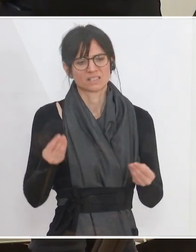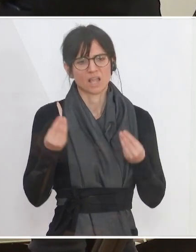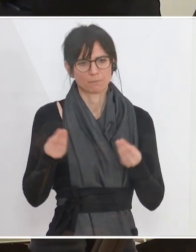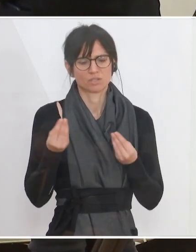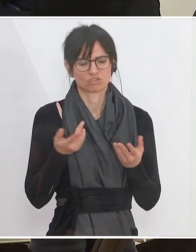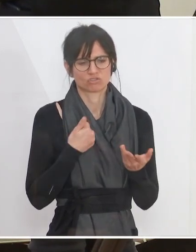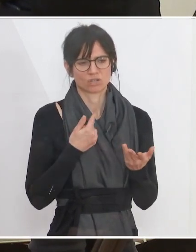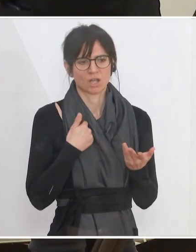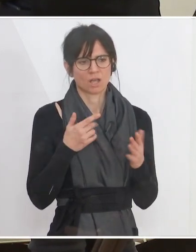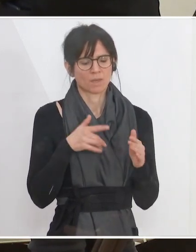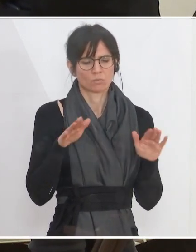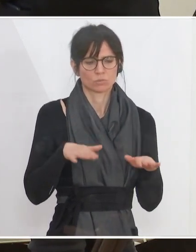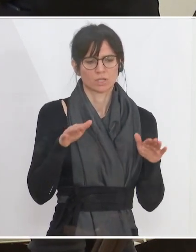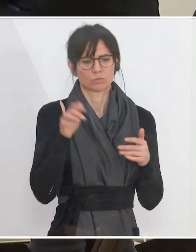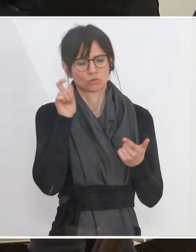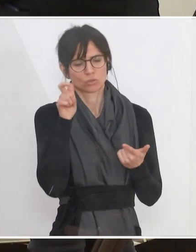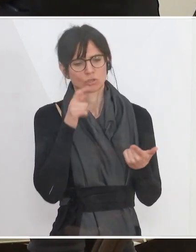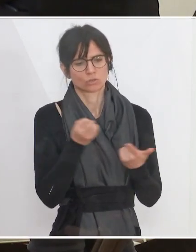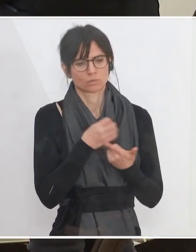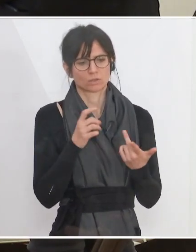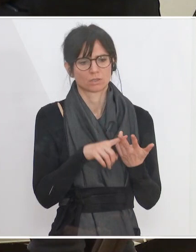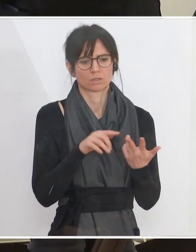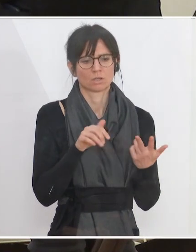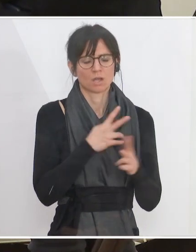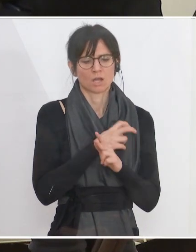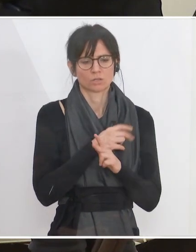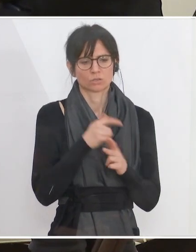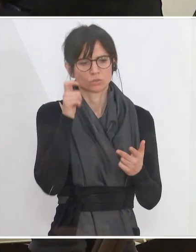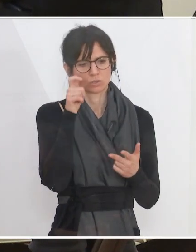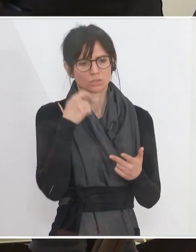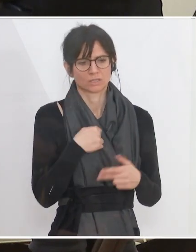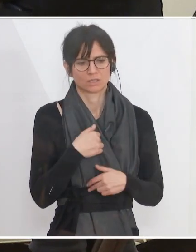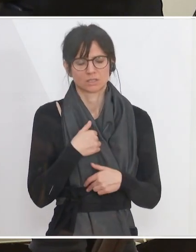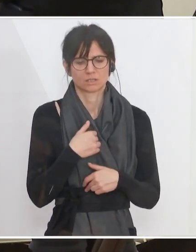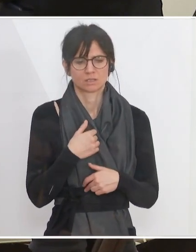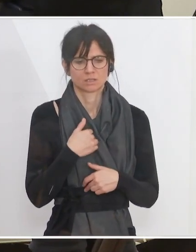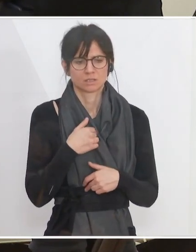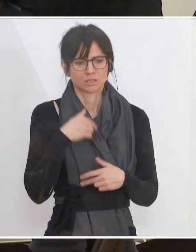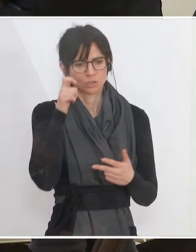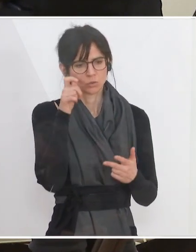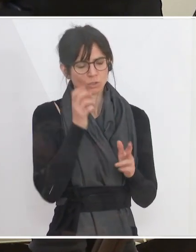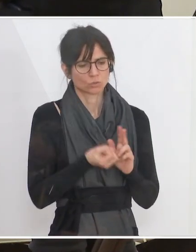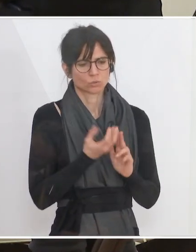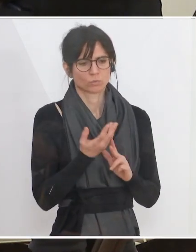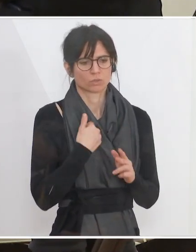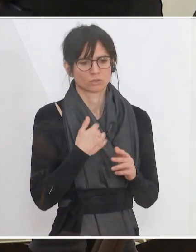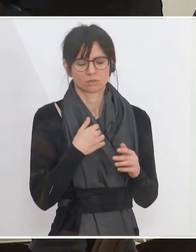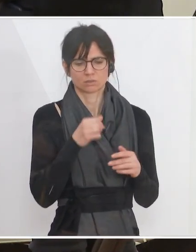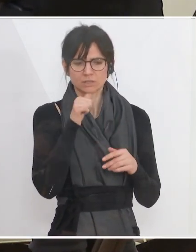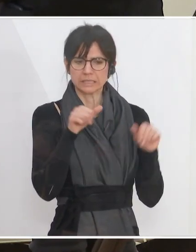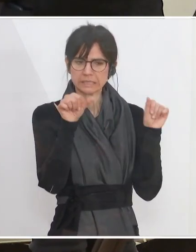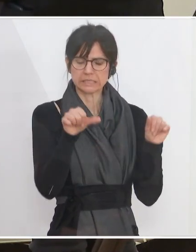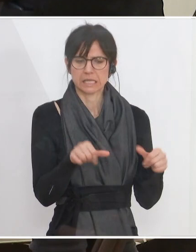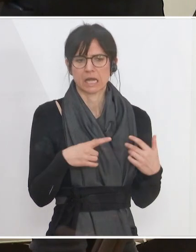muslimische Medien, türkische Medien, austro-türkische, ich bin ein österreichisches Lokalmedium, türkische Herkunft. Bei uns inserieren Sie nicht.